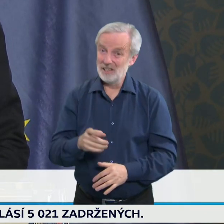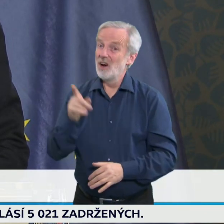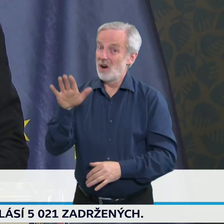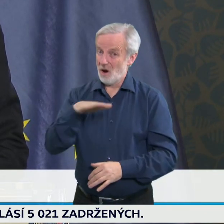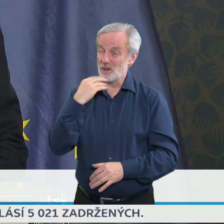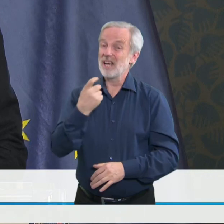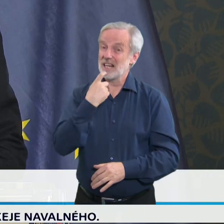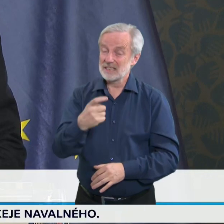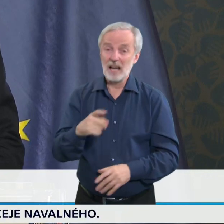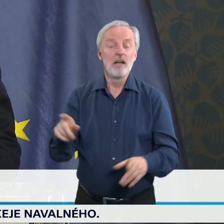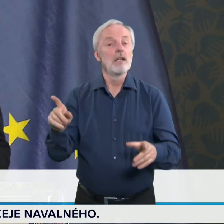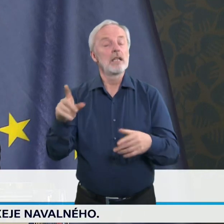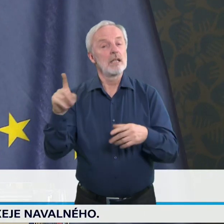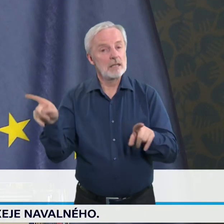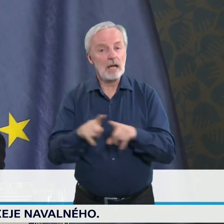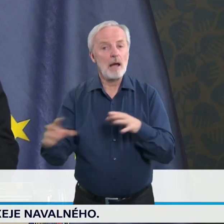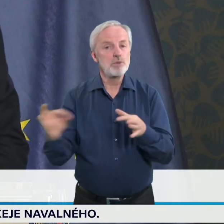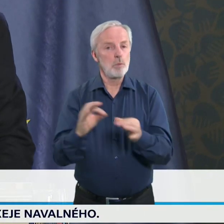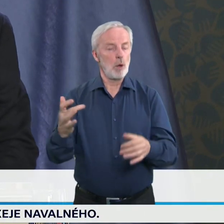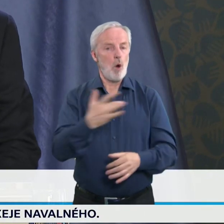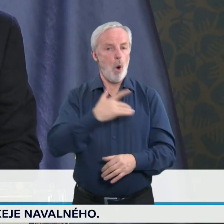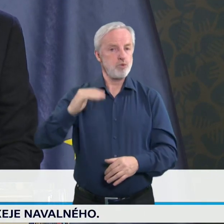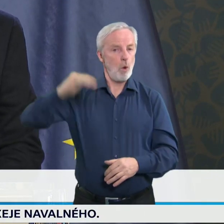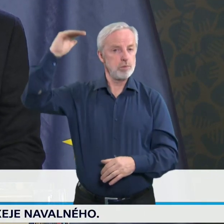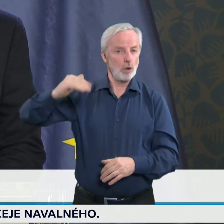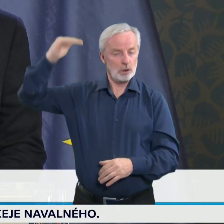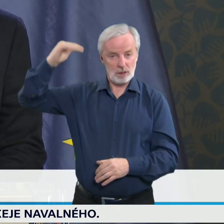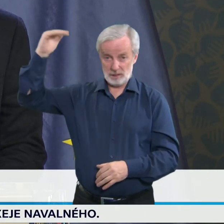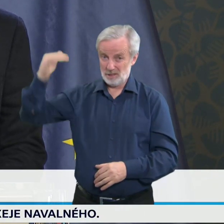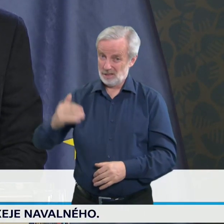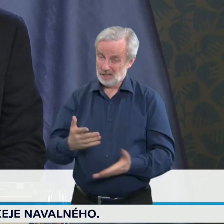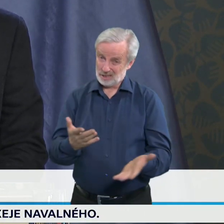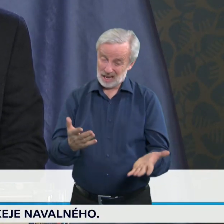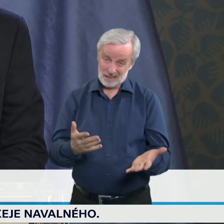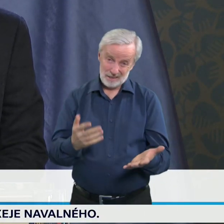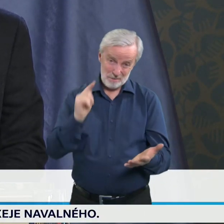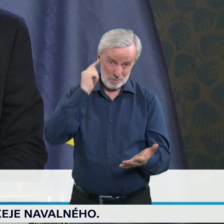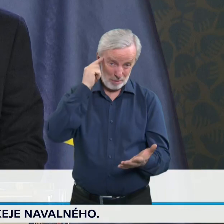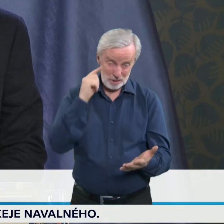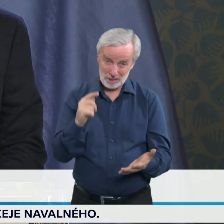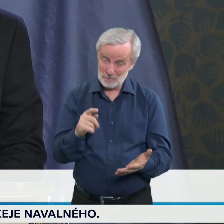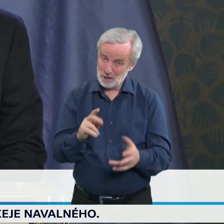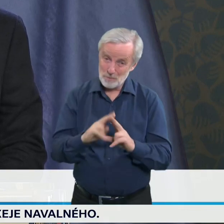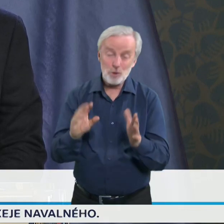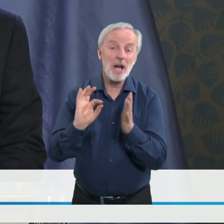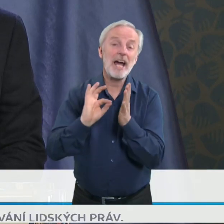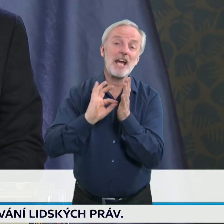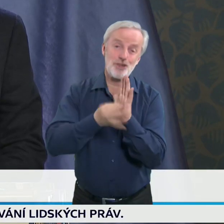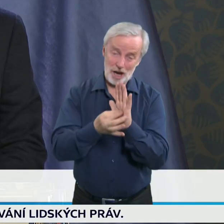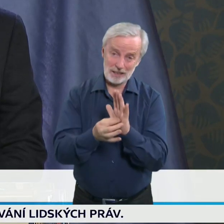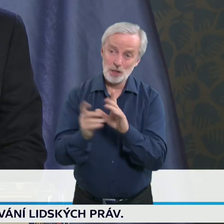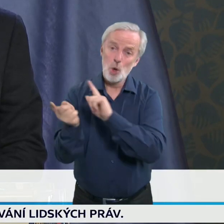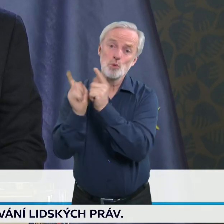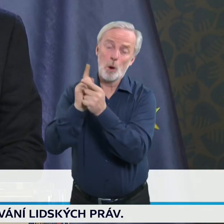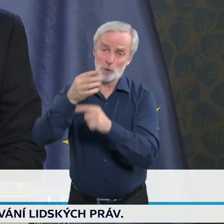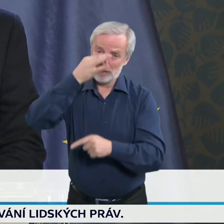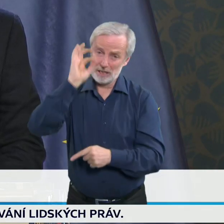různých osobností, skutečně není čas na to, aby ta určitá dohoda s Německem vznikla a třeba někteří